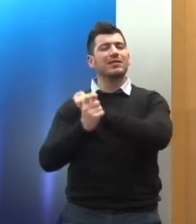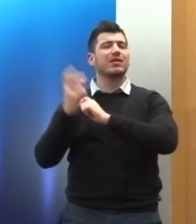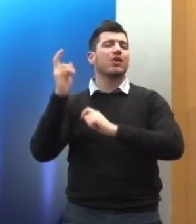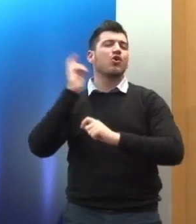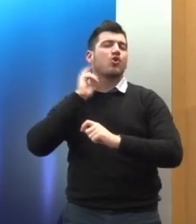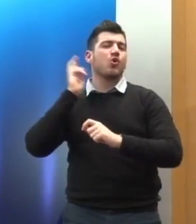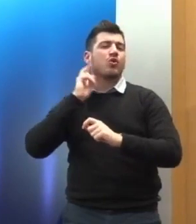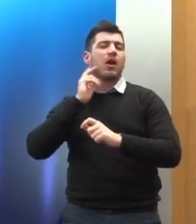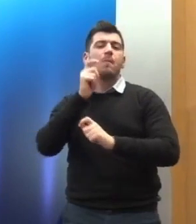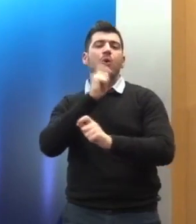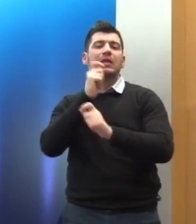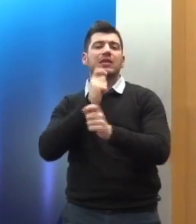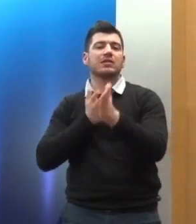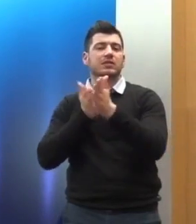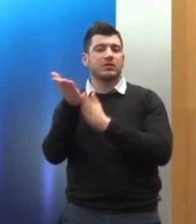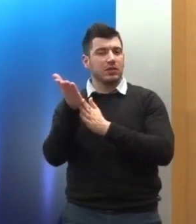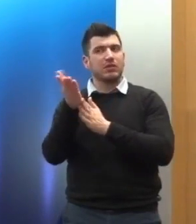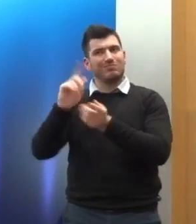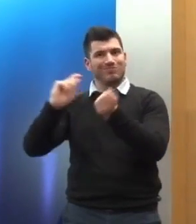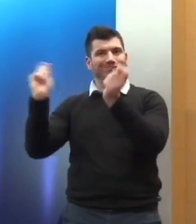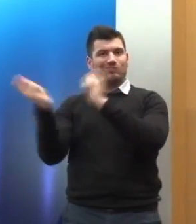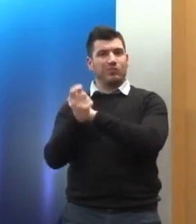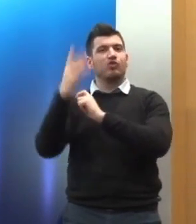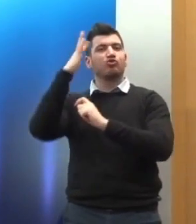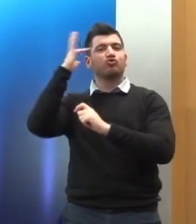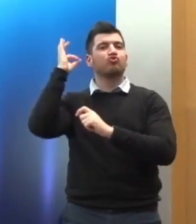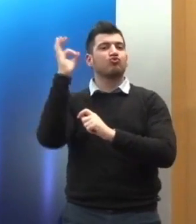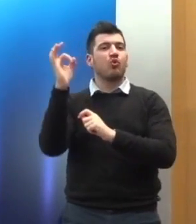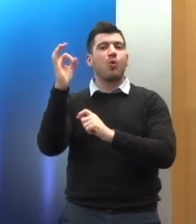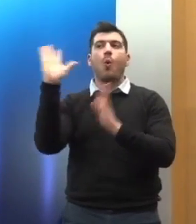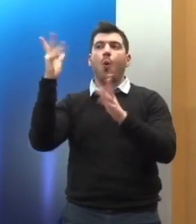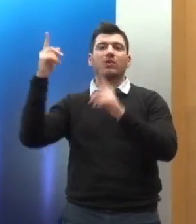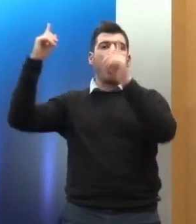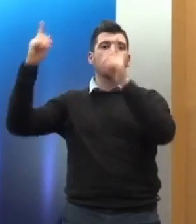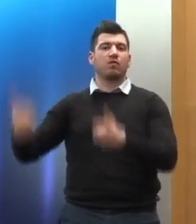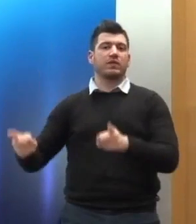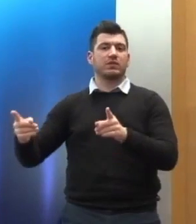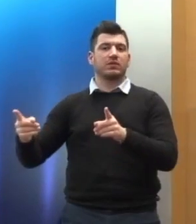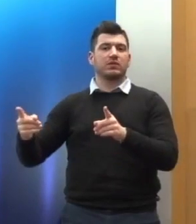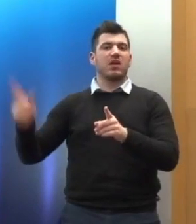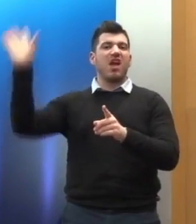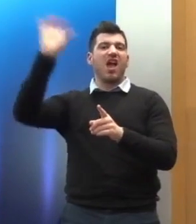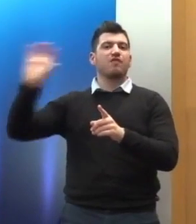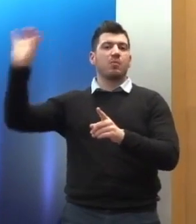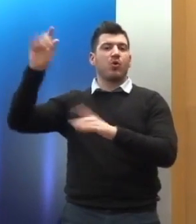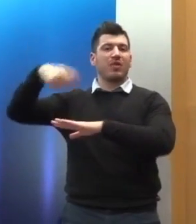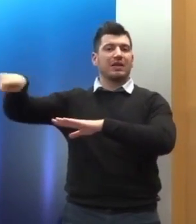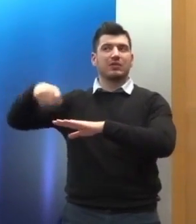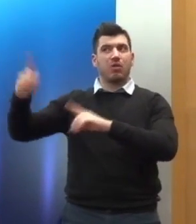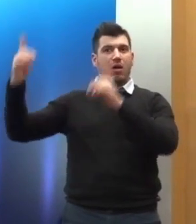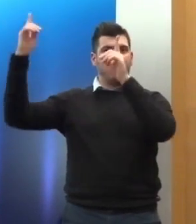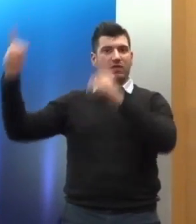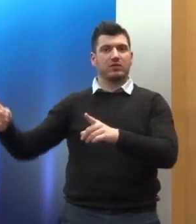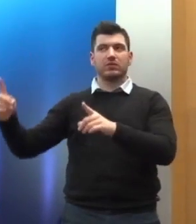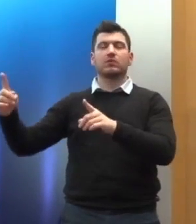δικονομίας ούτως ώστε να μπορούμε να συμμορφωνόμαστε με τις αποφάσεις του Ευρωπαϊκού Δικαστηρίου του δικαιωμάτου ανθρώπου